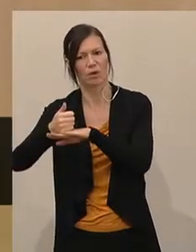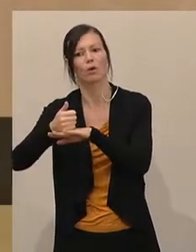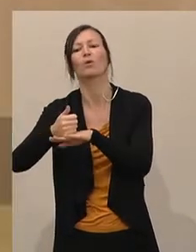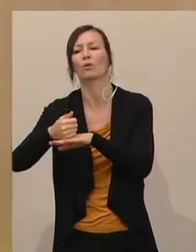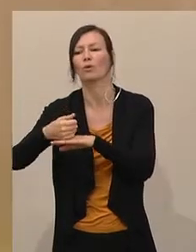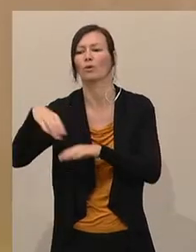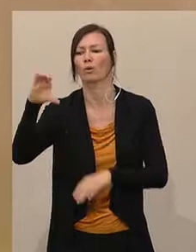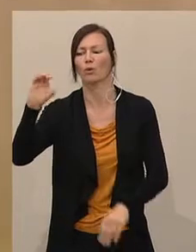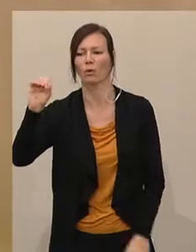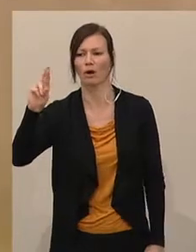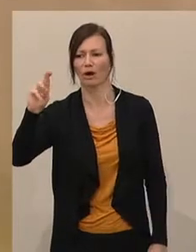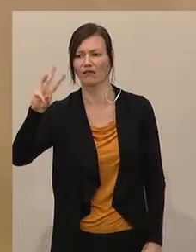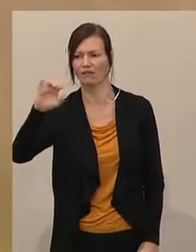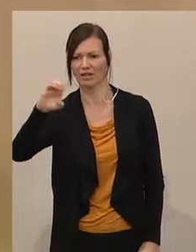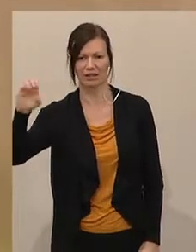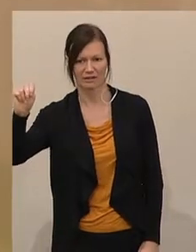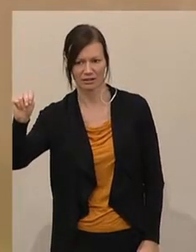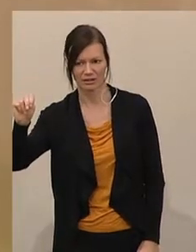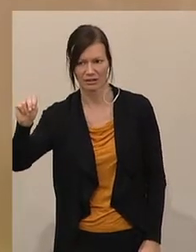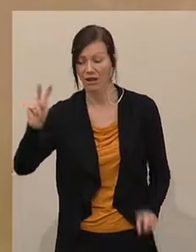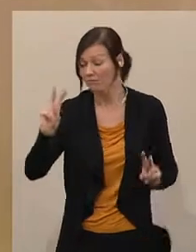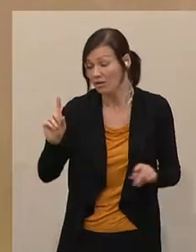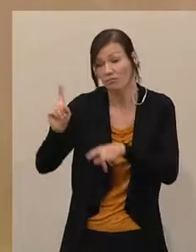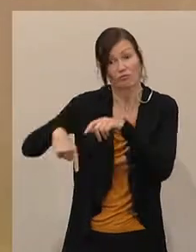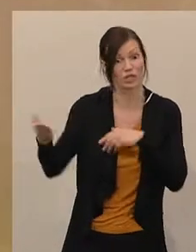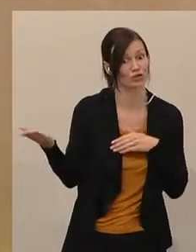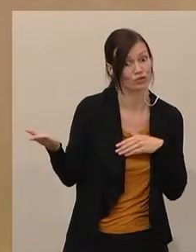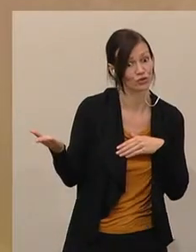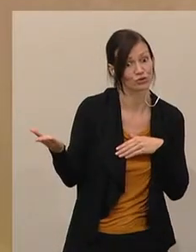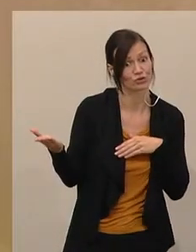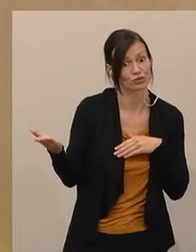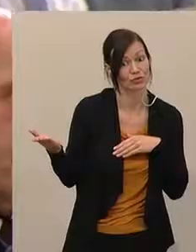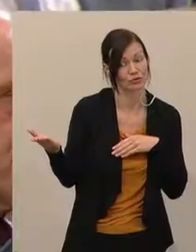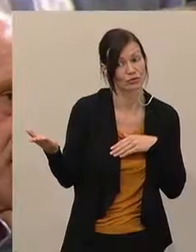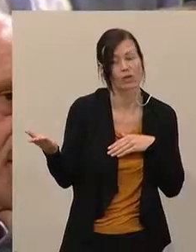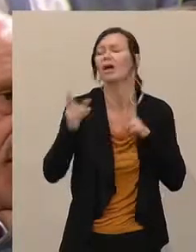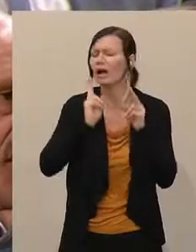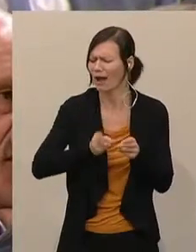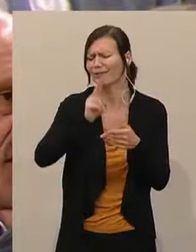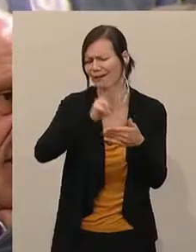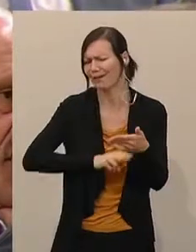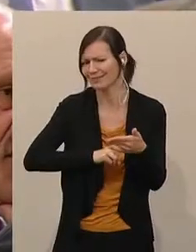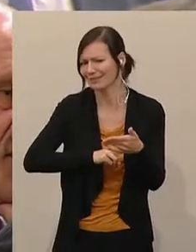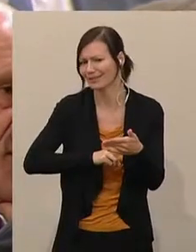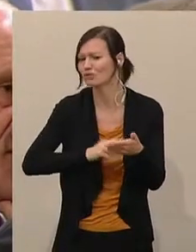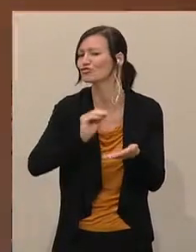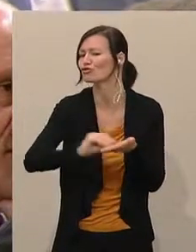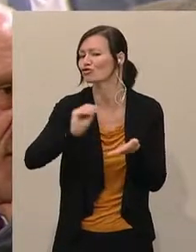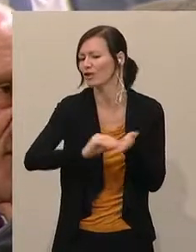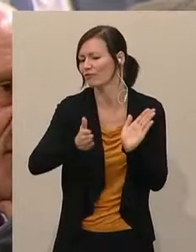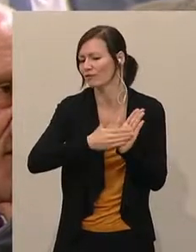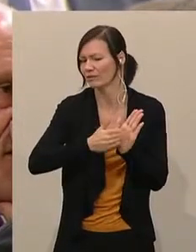und Andereich. Es ist falsch, was gesagt worden ist, denn Sie können es ja nachlesen auch und ich würde auch jeden